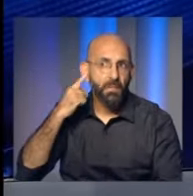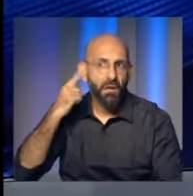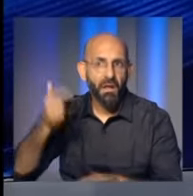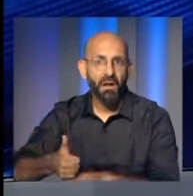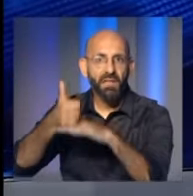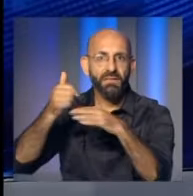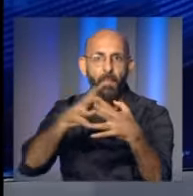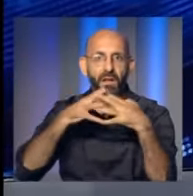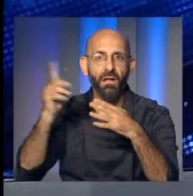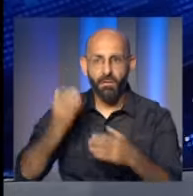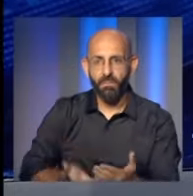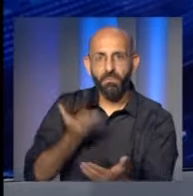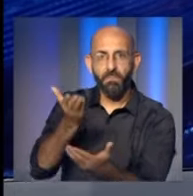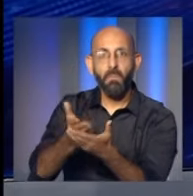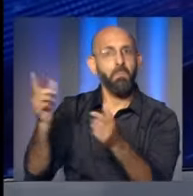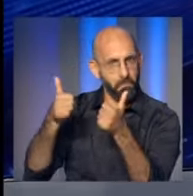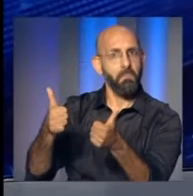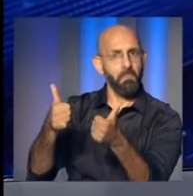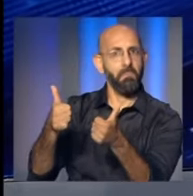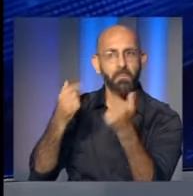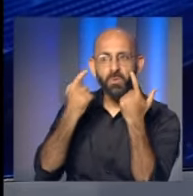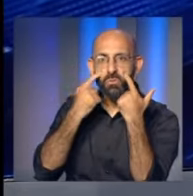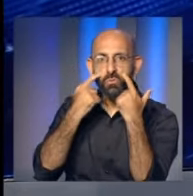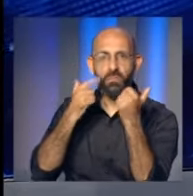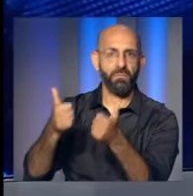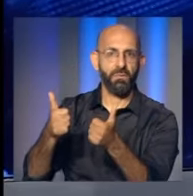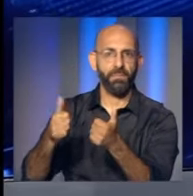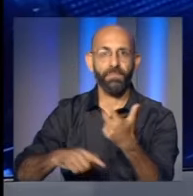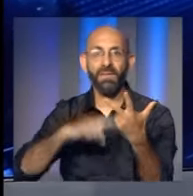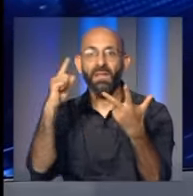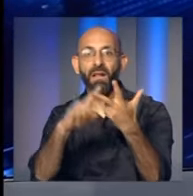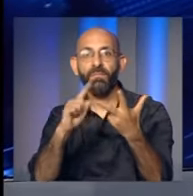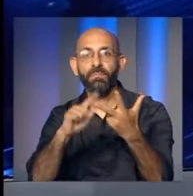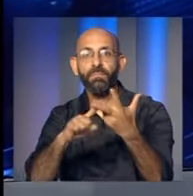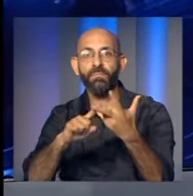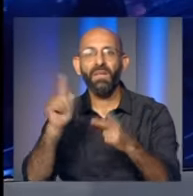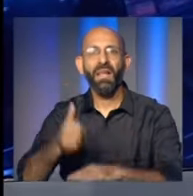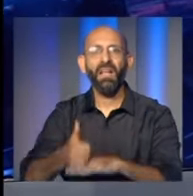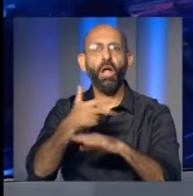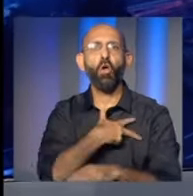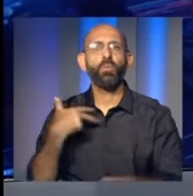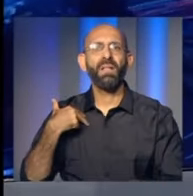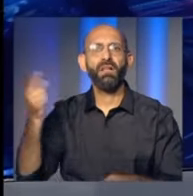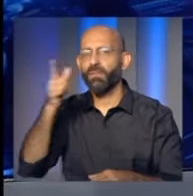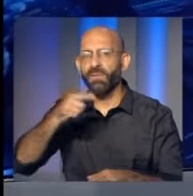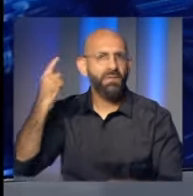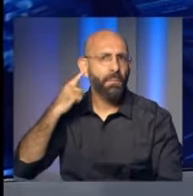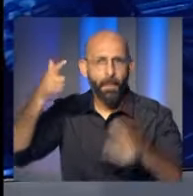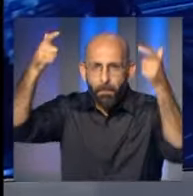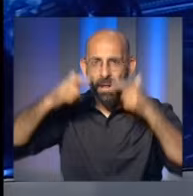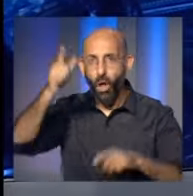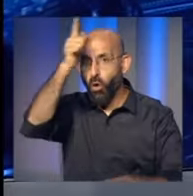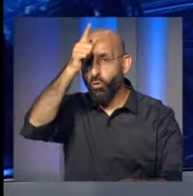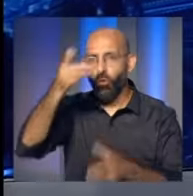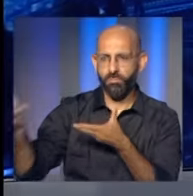مقترح بايدن يبدو مقبولا باقر كني يشكت ميقاتي يتلقى دعوة من ملك الأردن والرئيس المصري